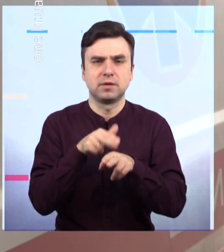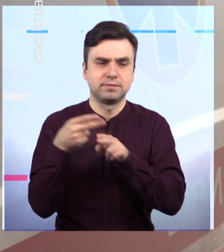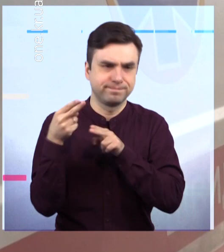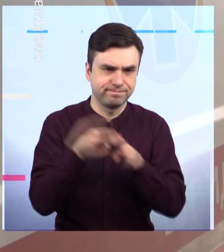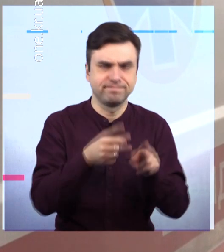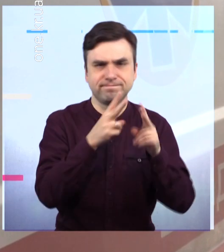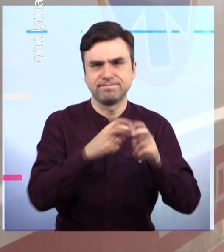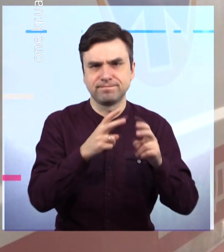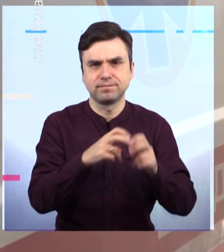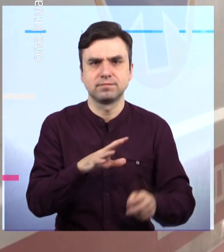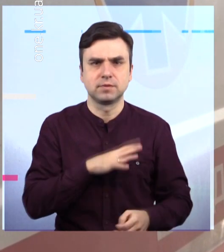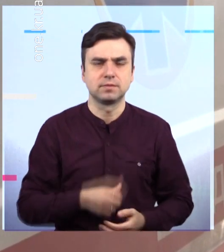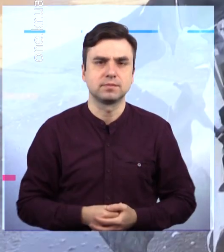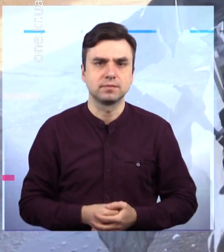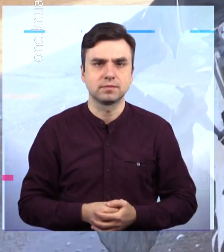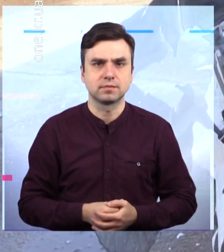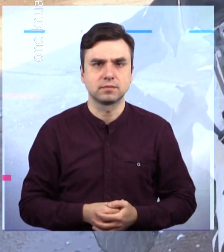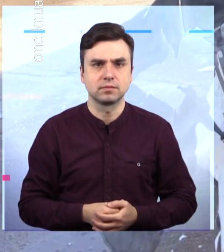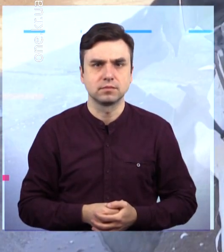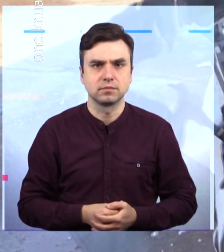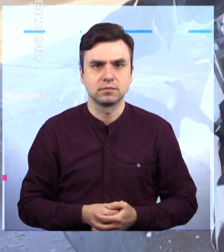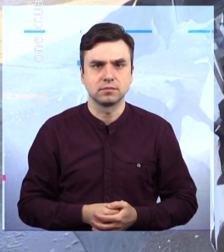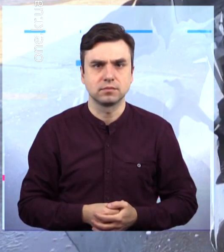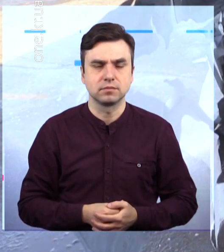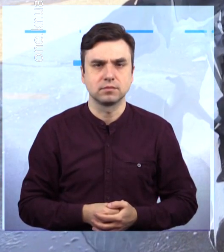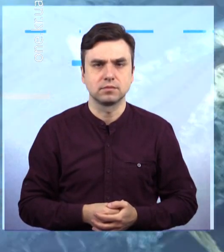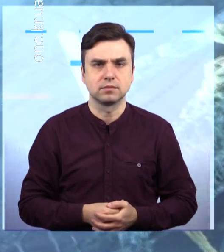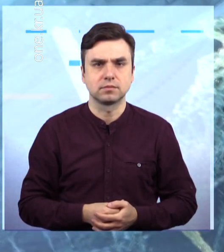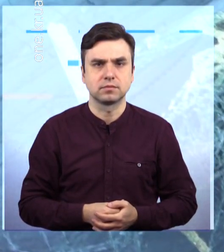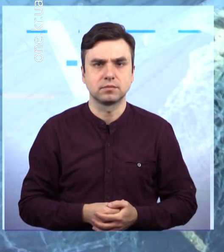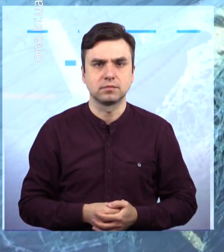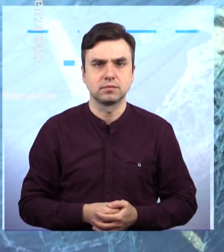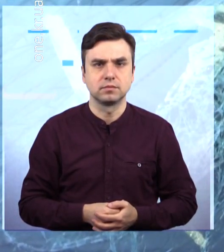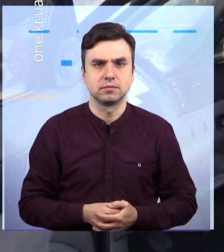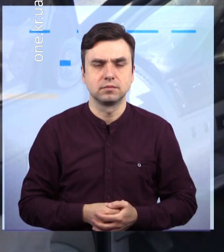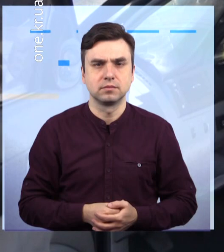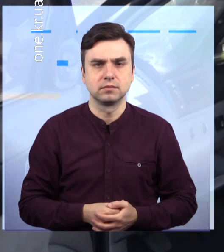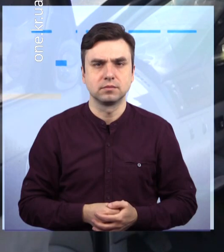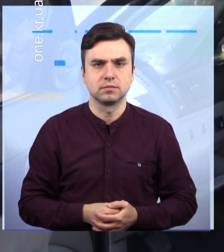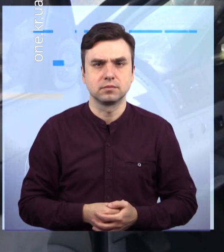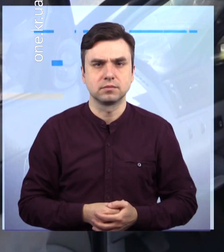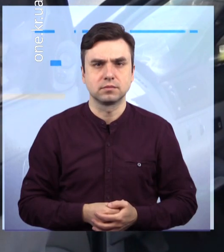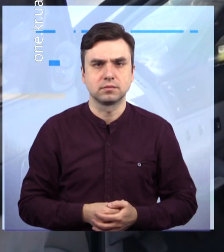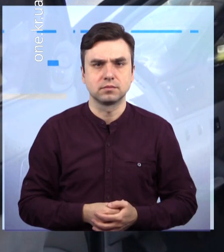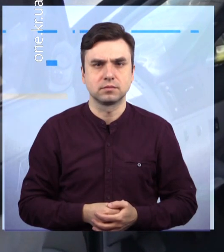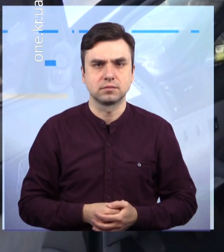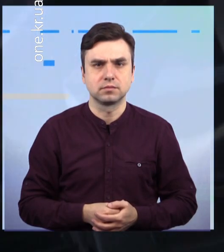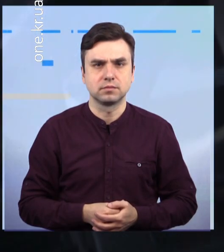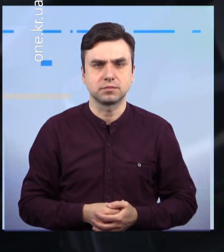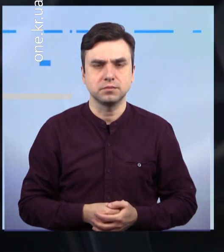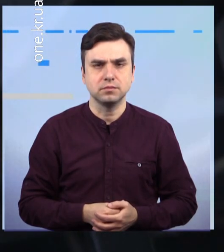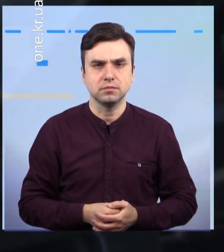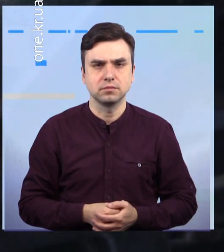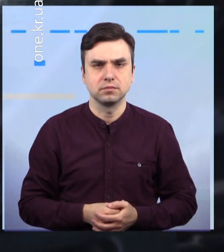пасажир та керманич, отримали травму руки і голови. У водія «Шевроле» діагностували перелам ноги та закриту черепно-мозкову